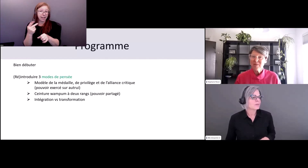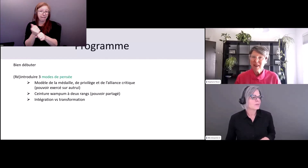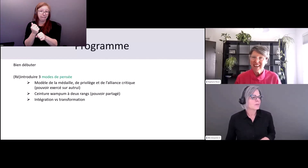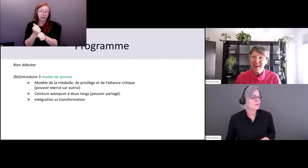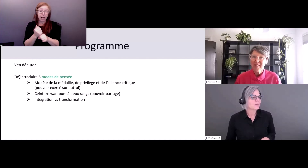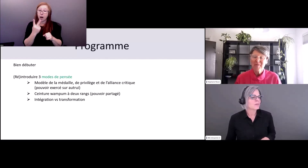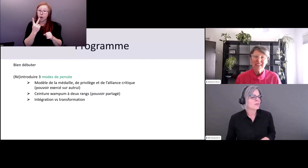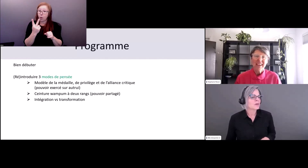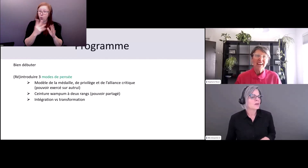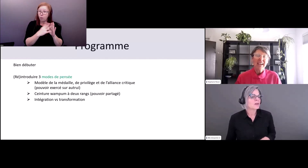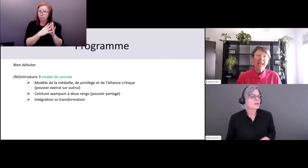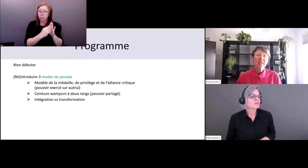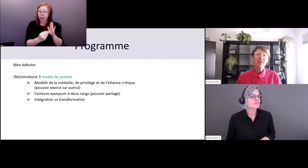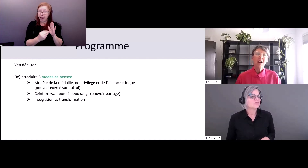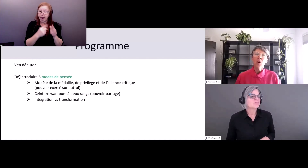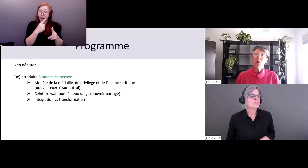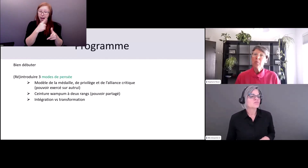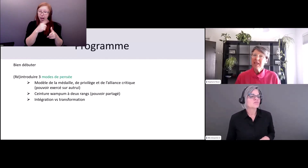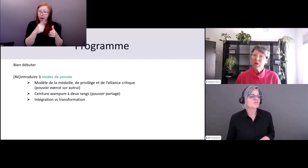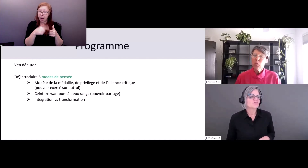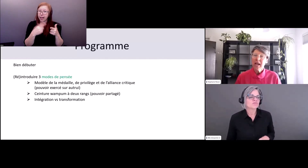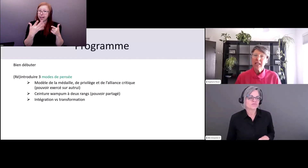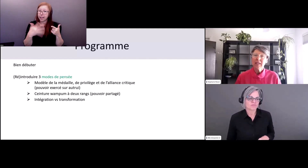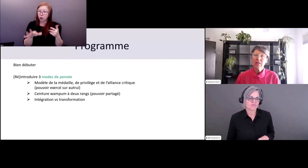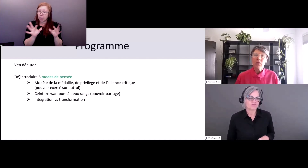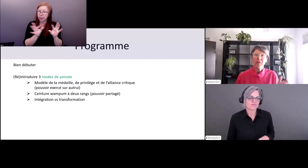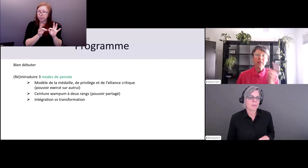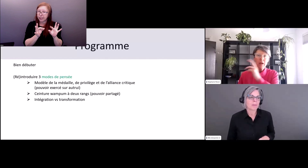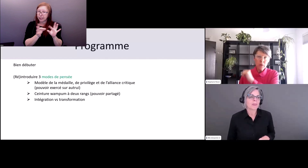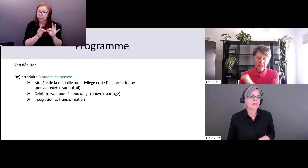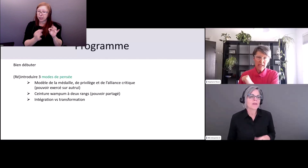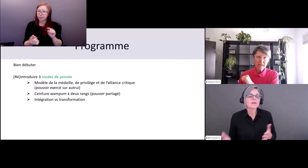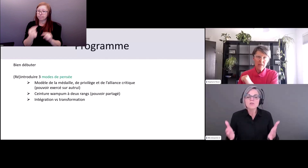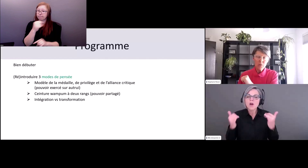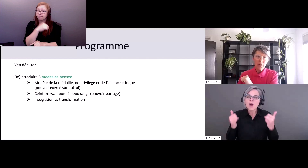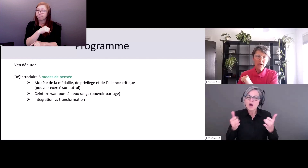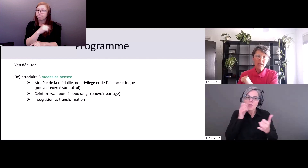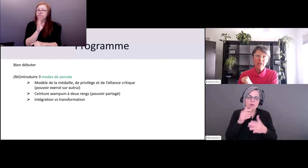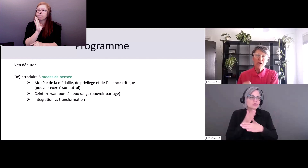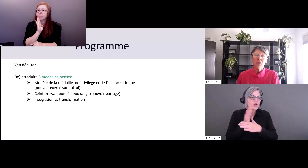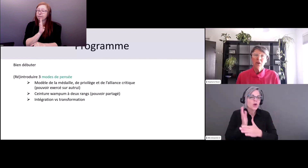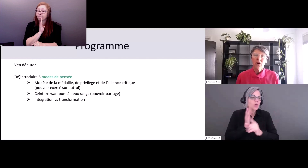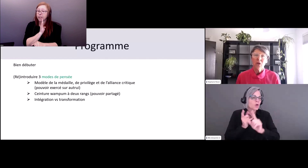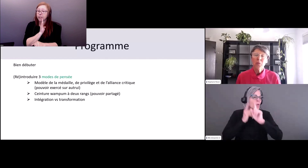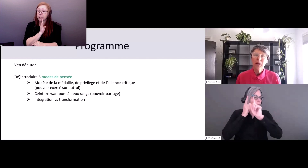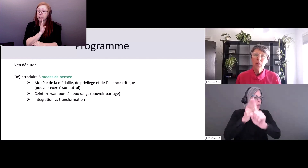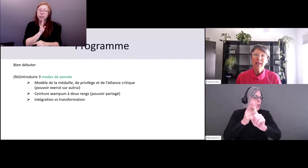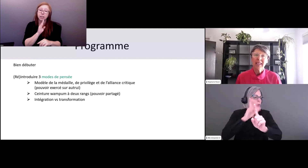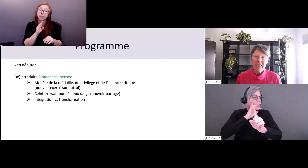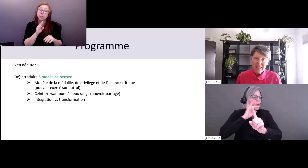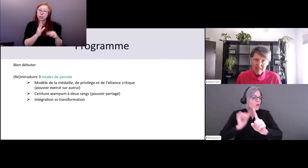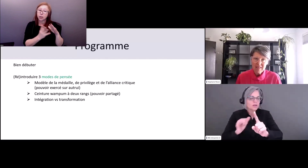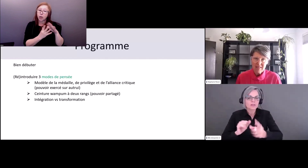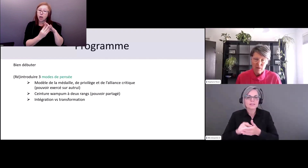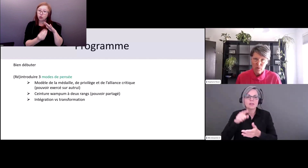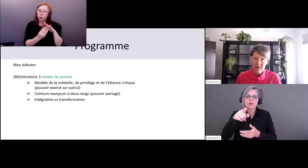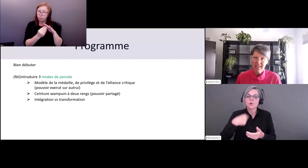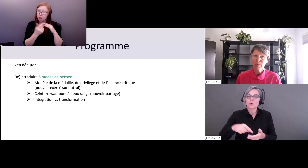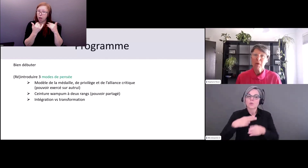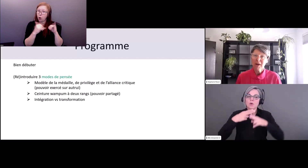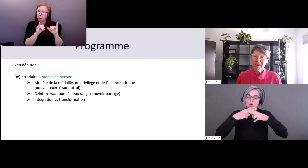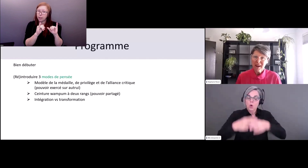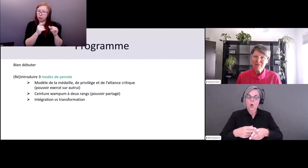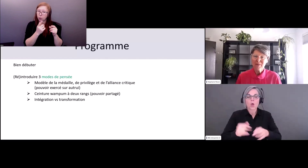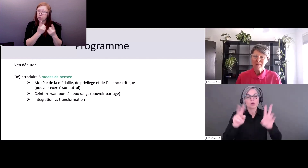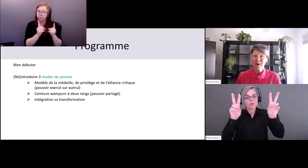ensemble ? Donc bien ouvrir la lentille, donc ça